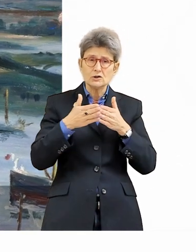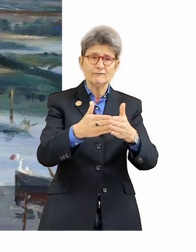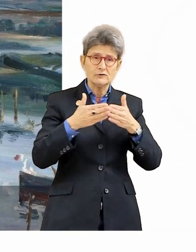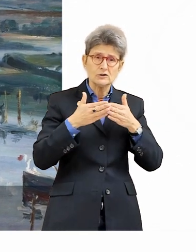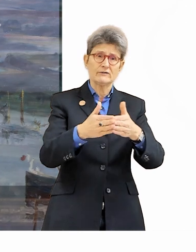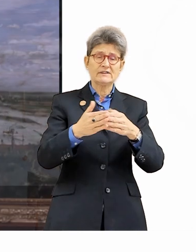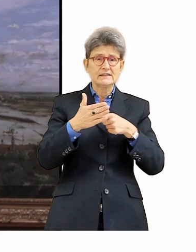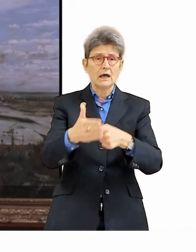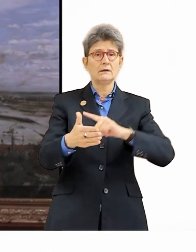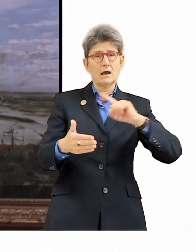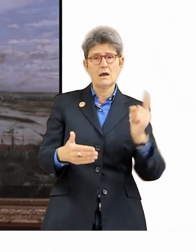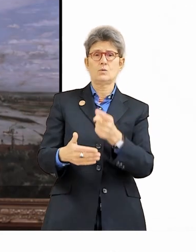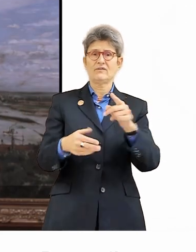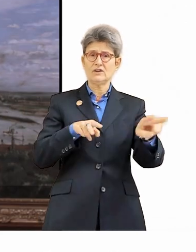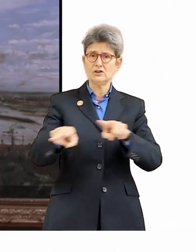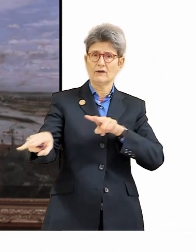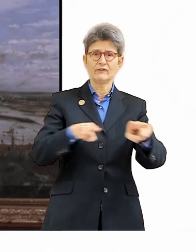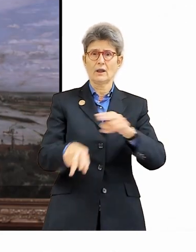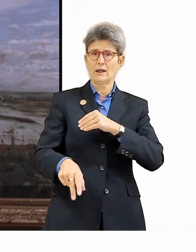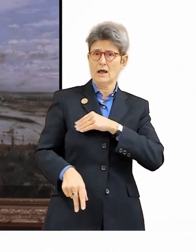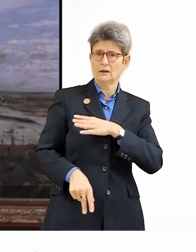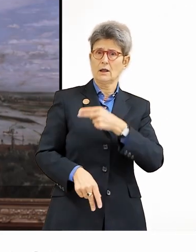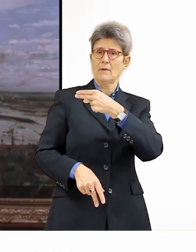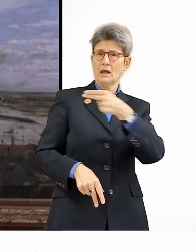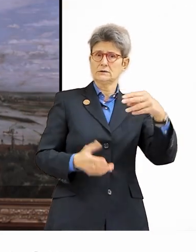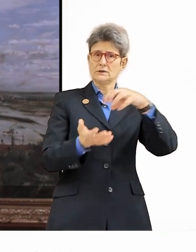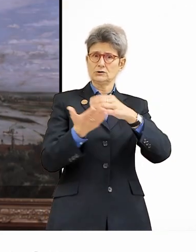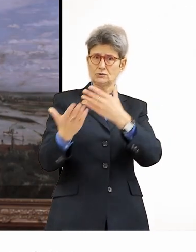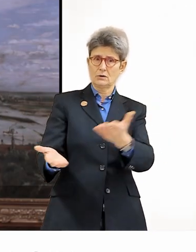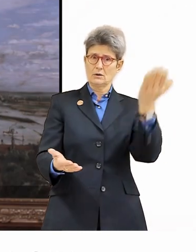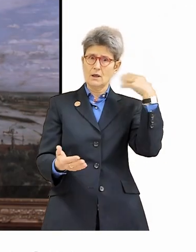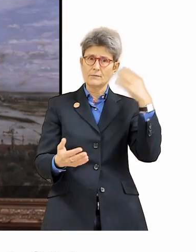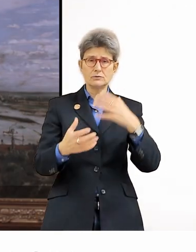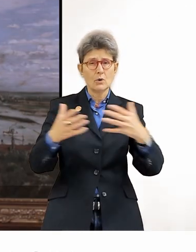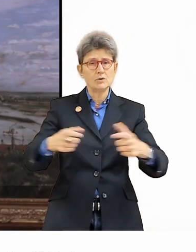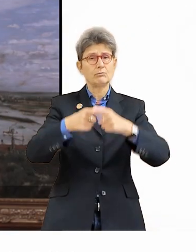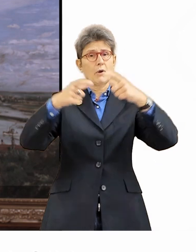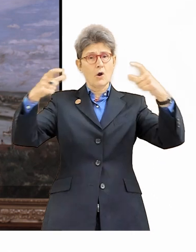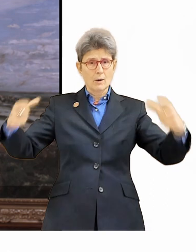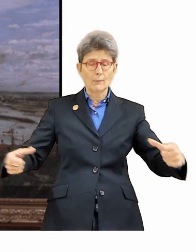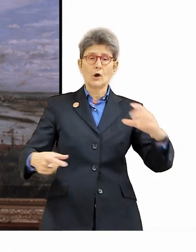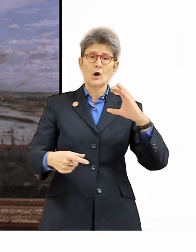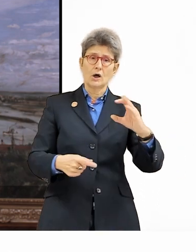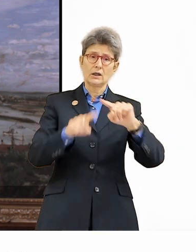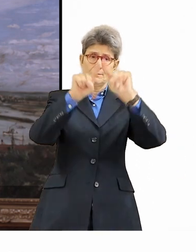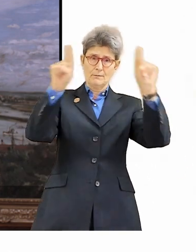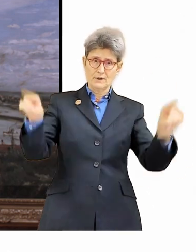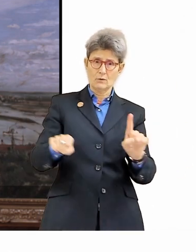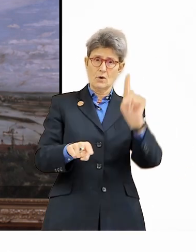passiert, eben auch momenthaft einzufangen. Wir sehen diverse Schiffe, wir sehen die ganze Dynamik, aus der natürlich eben auch die ganze wirtschaftliche Prosperität der